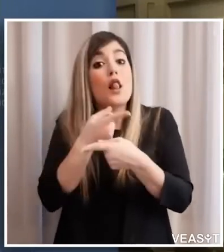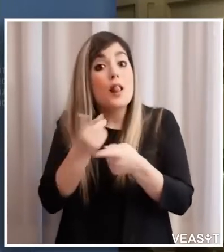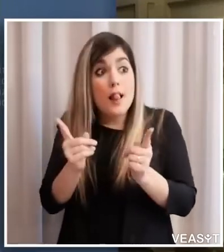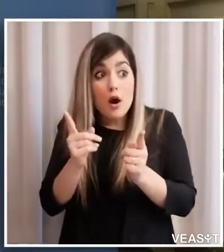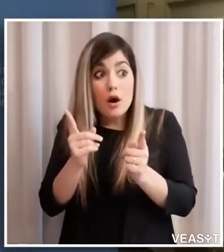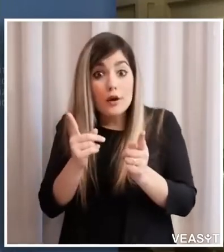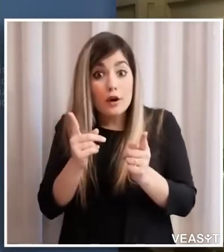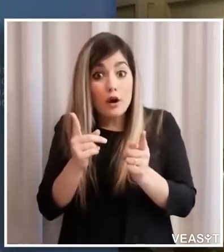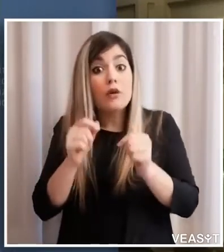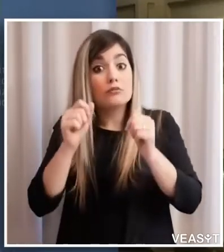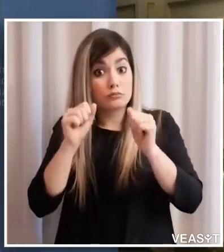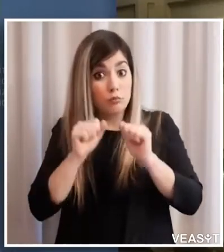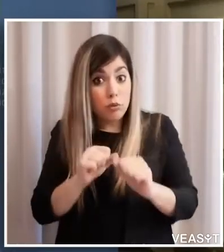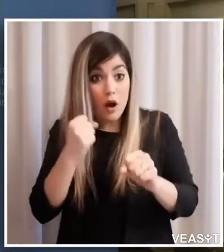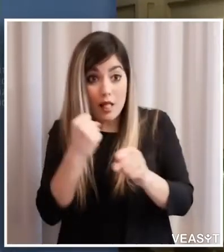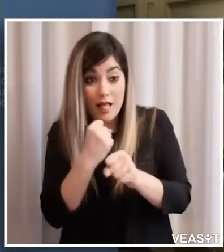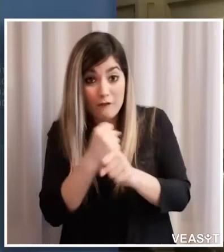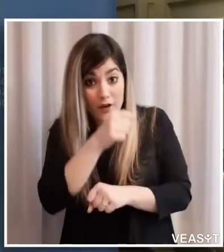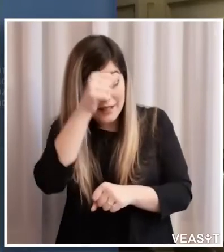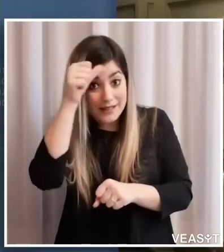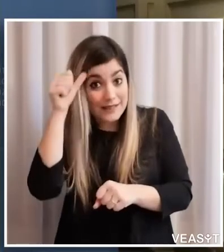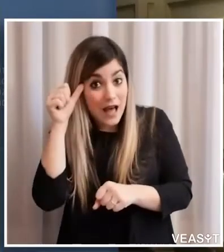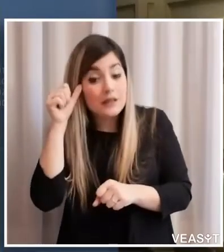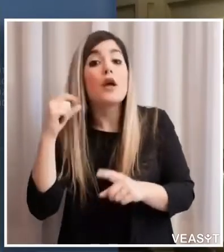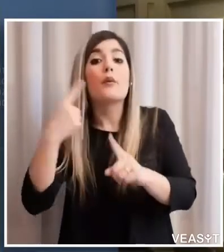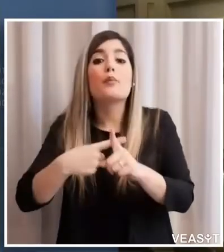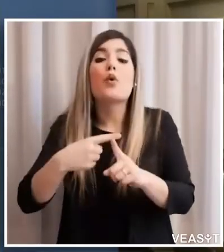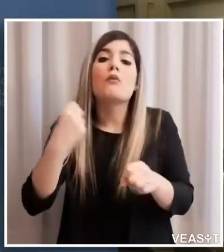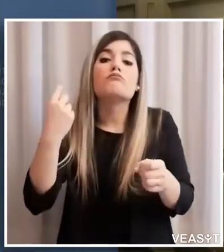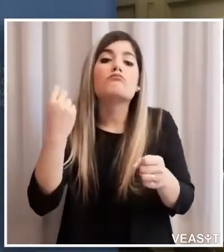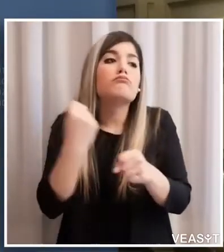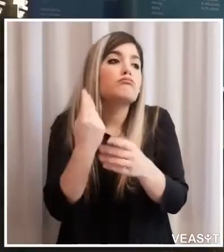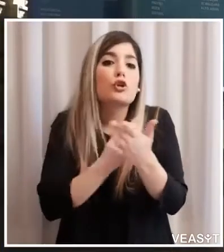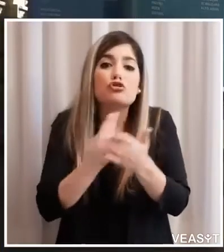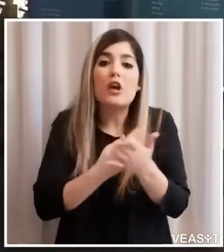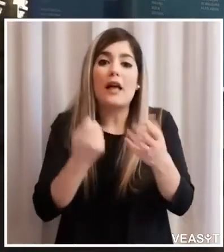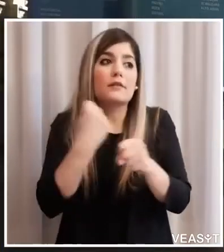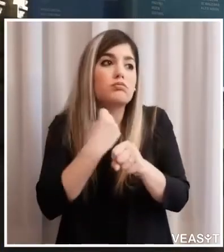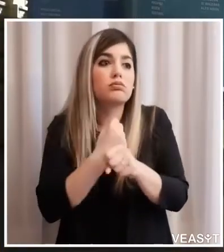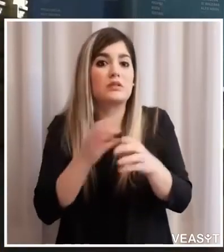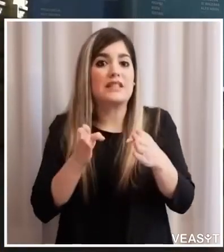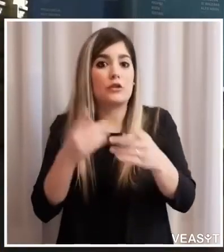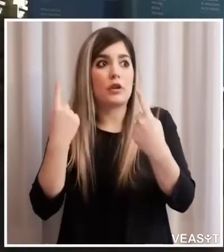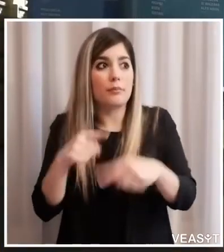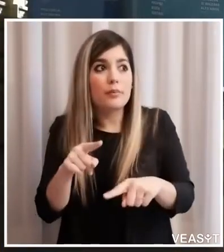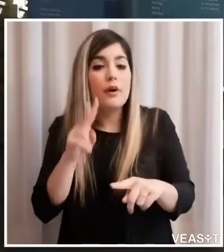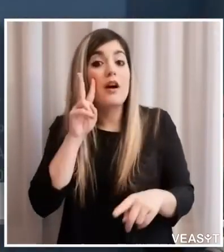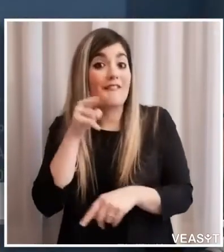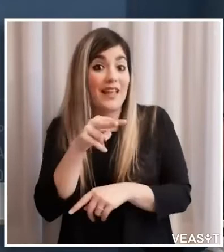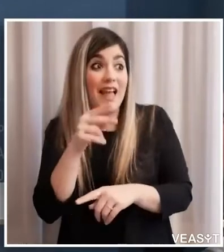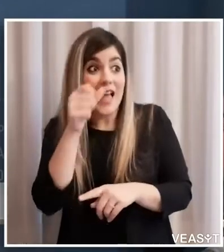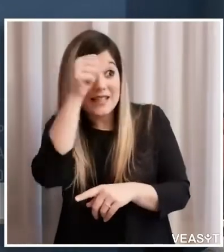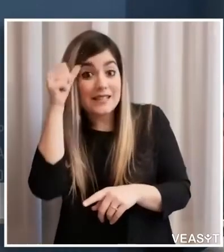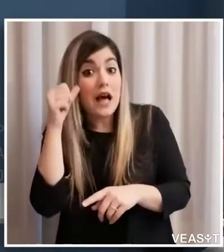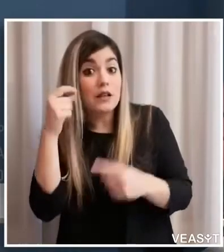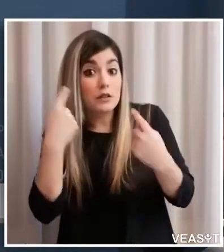mesi estivi e se ci sono dei progetti per rafforzare questo settore in vista dell'estate grazie anche della